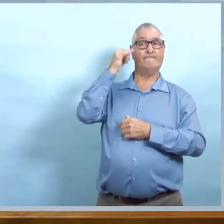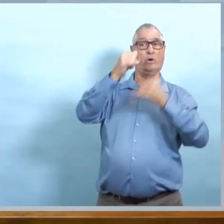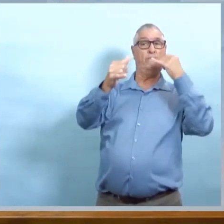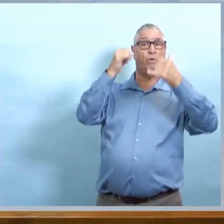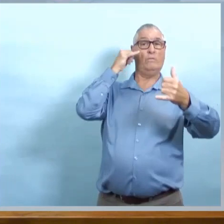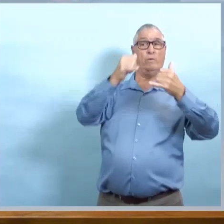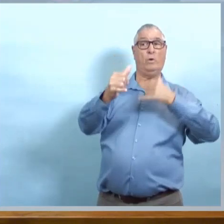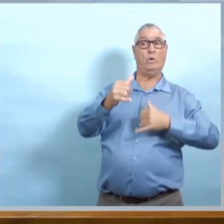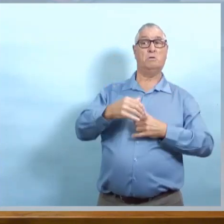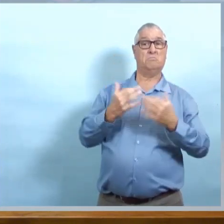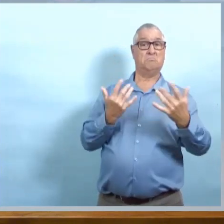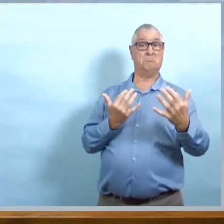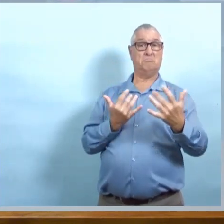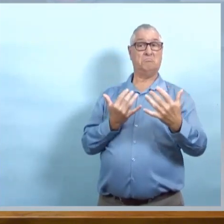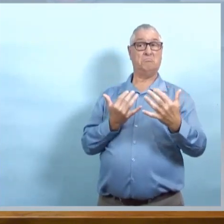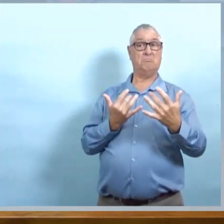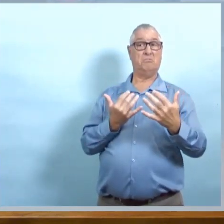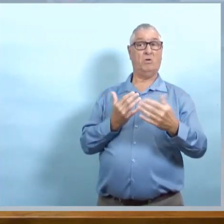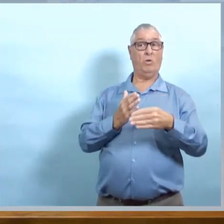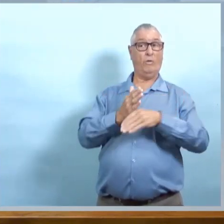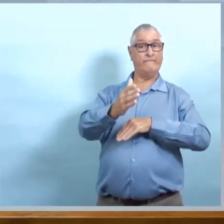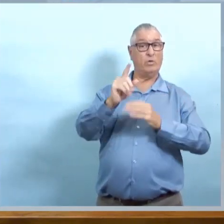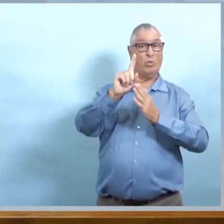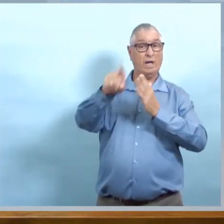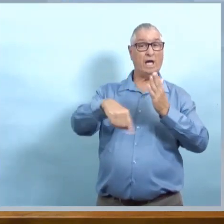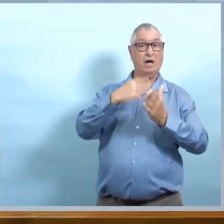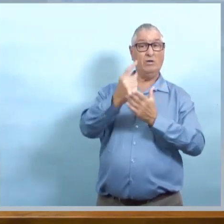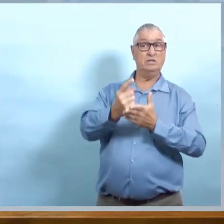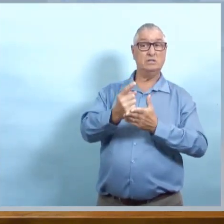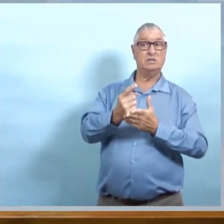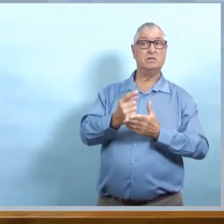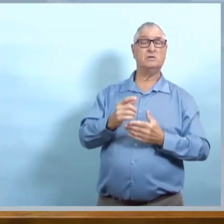et nous voulons simplement donner plus de directives. Dernière question.